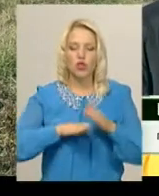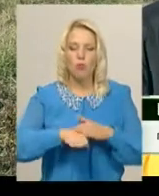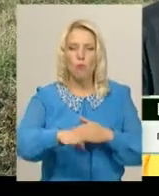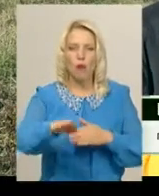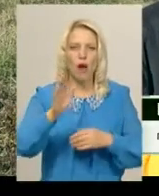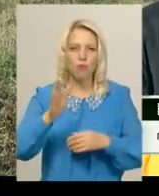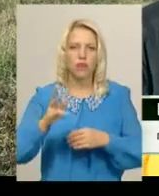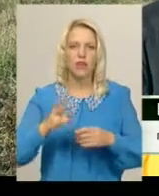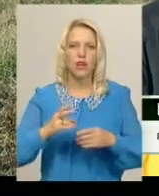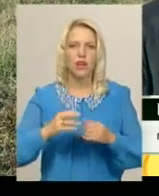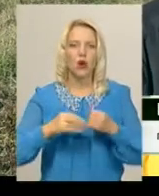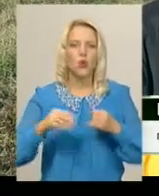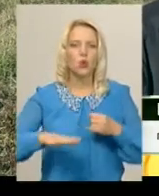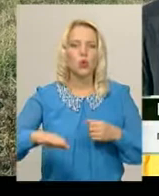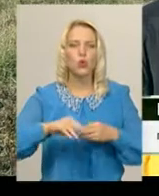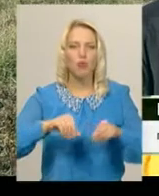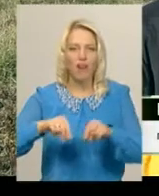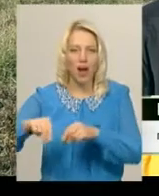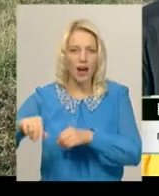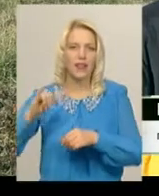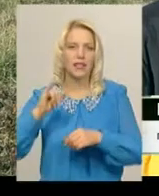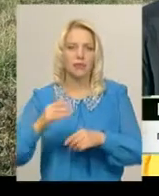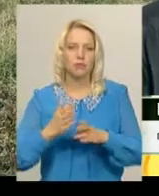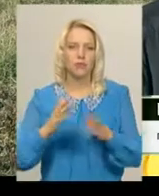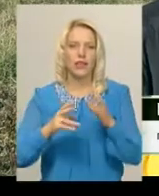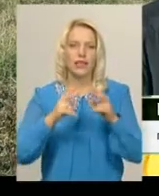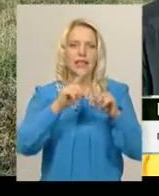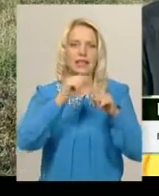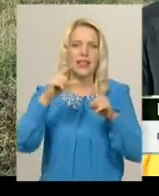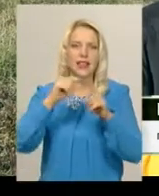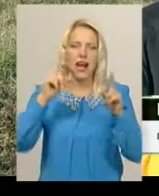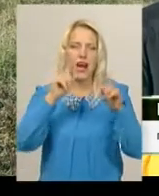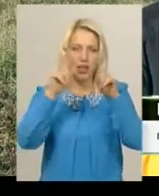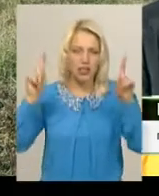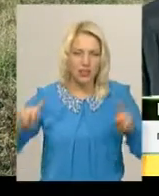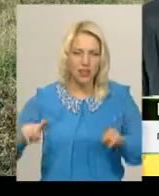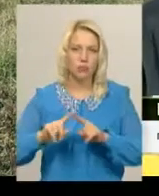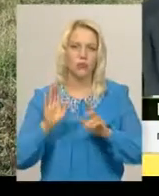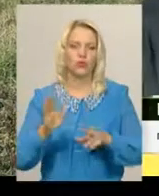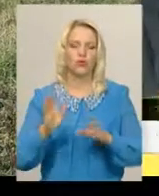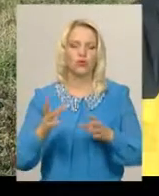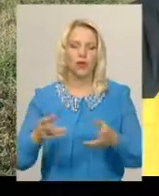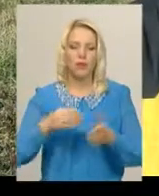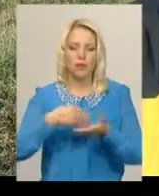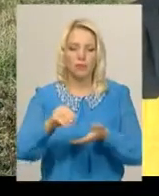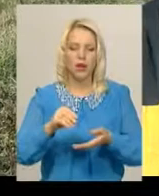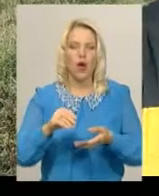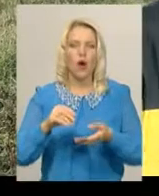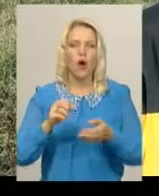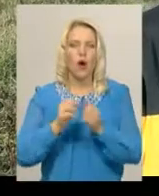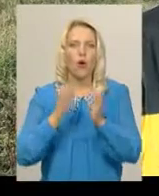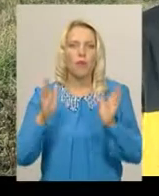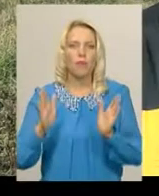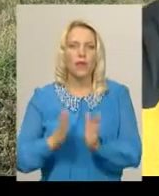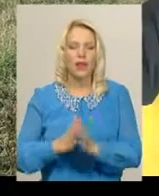встановлені гранічні знаки, кутові знаки, буде придбаний комплект посадкових ТЕЦ, два полотнища,